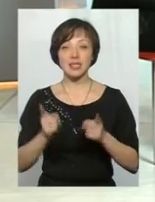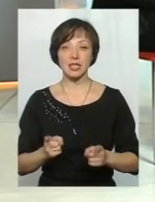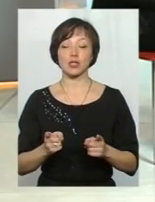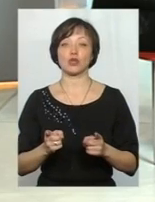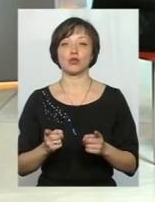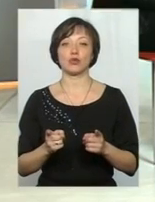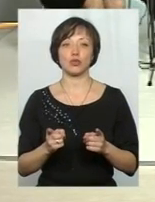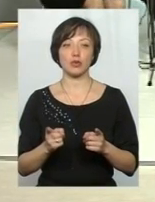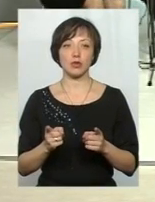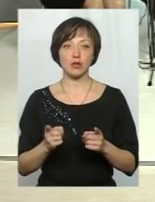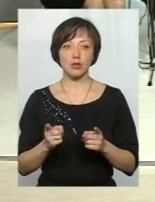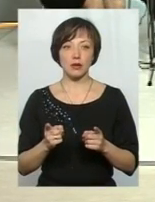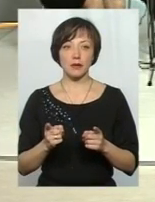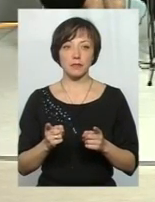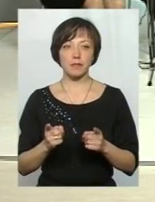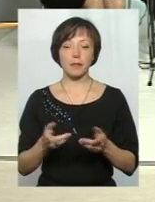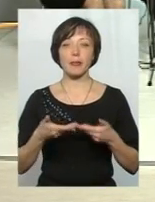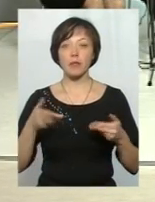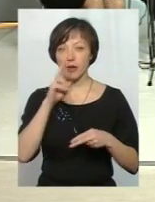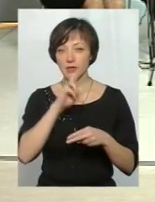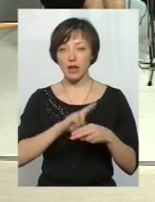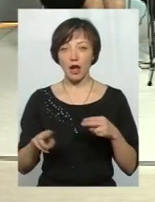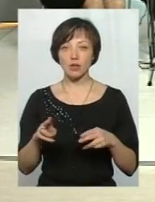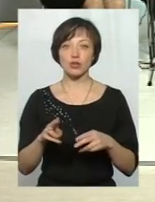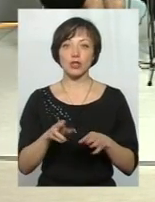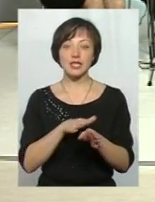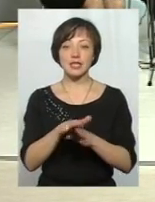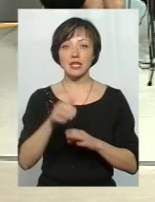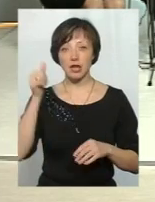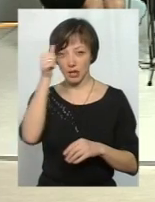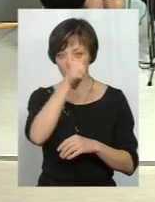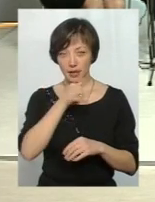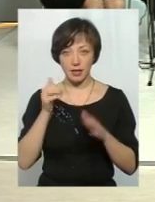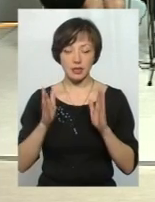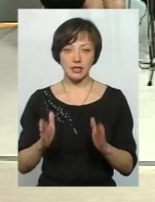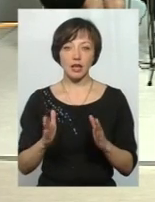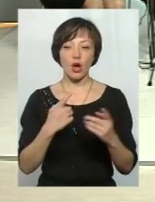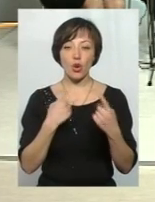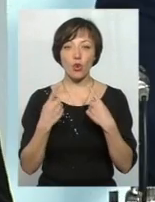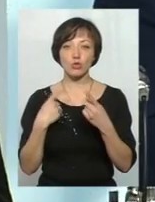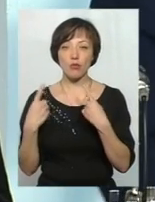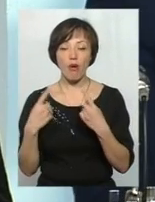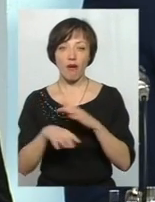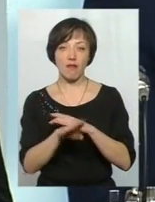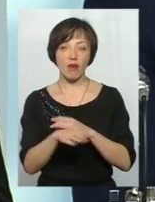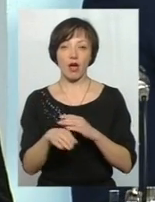сказала пані Лілі, ми втратили на те, що цілий рік тільки розмови і от на